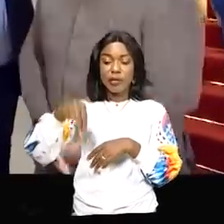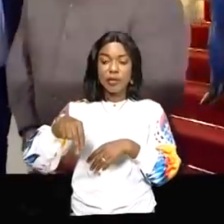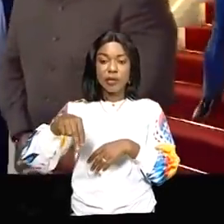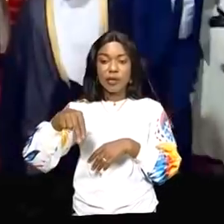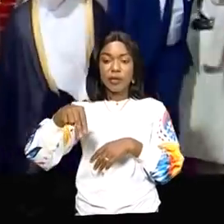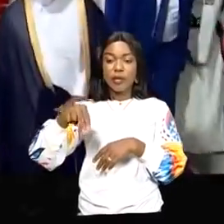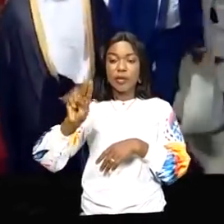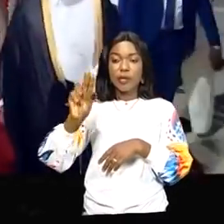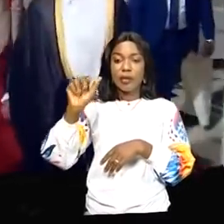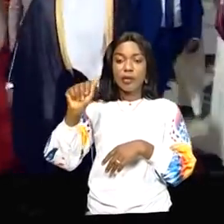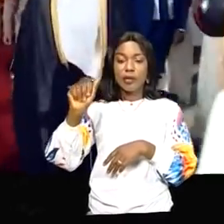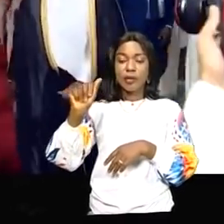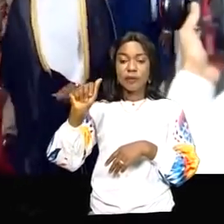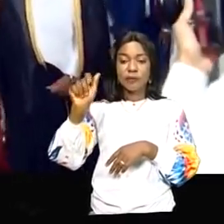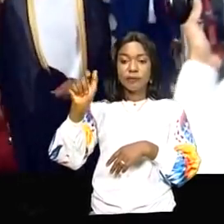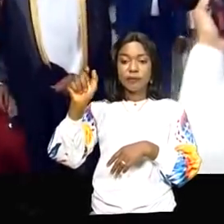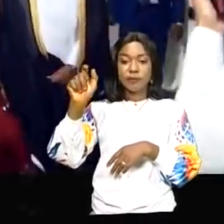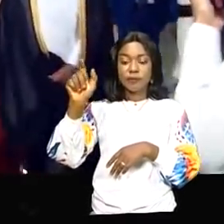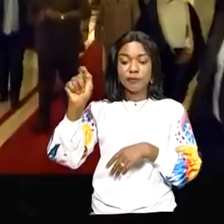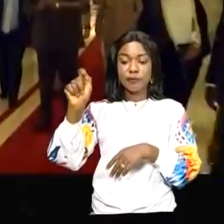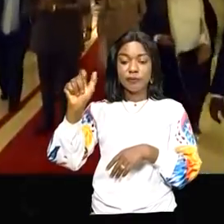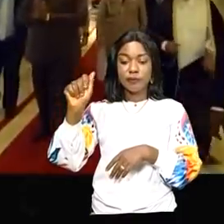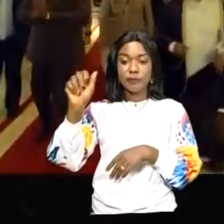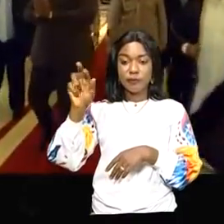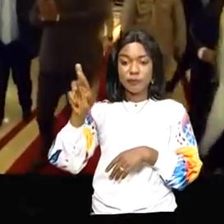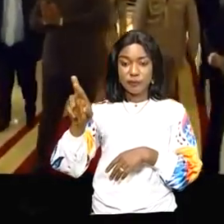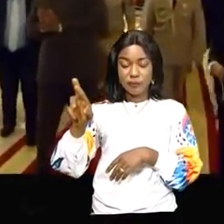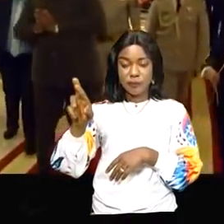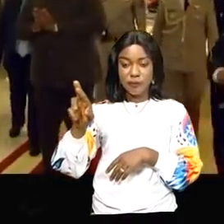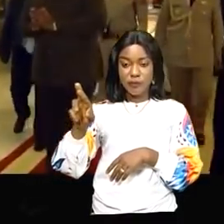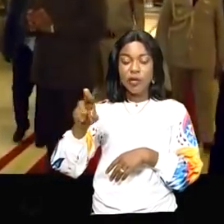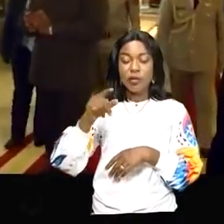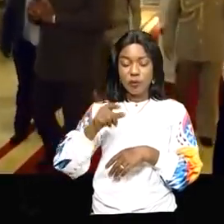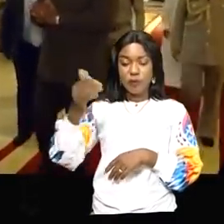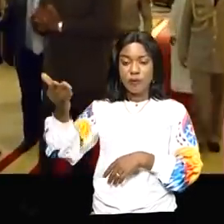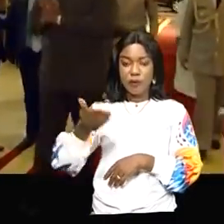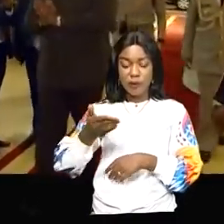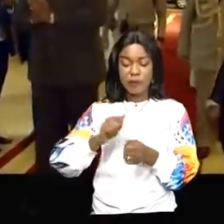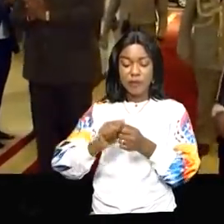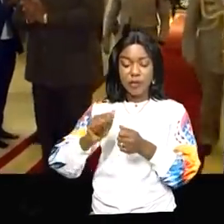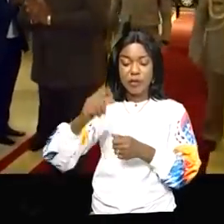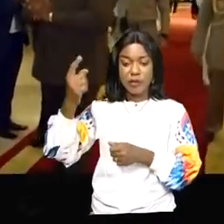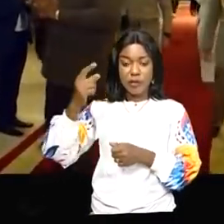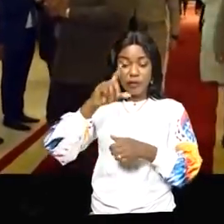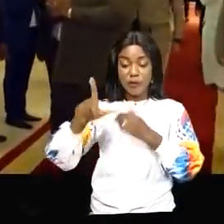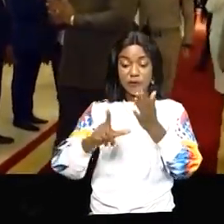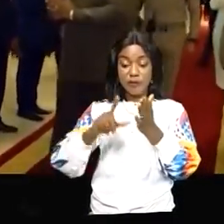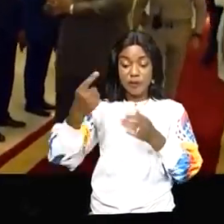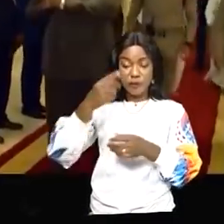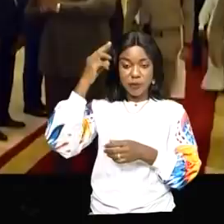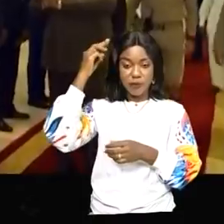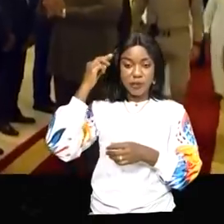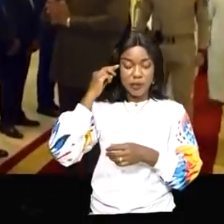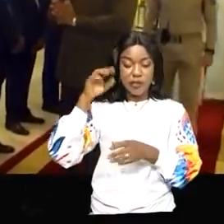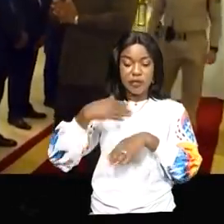Le show de l'État a été salué à sa descente d'avion par le vice-premier ministre, ministre qatariste des Affaires étrangères Sheikh